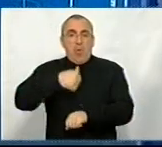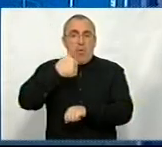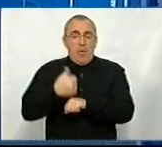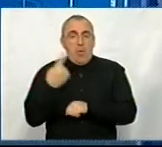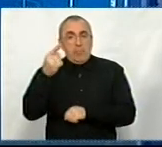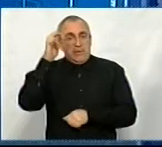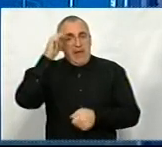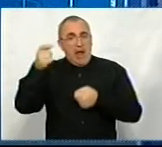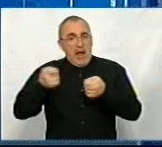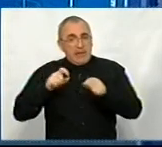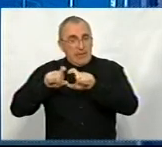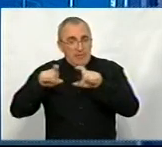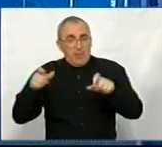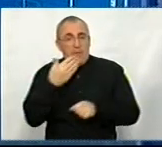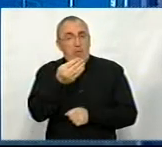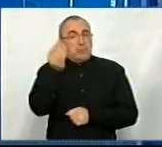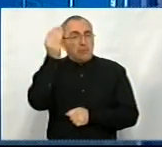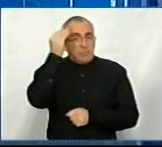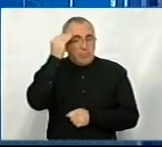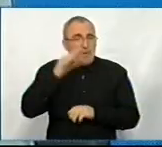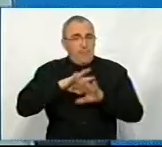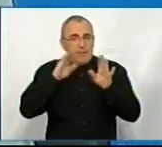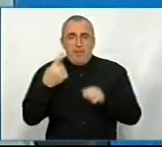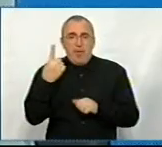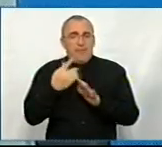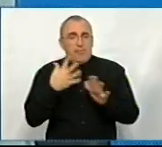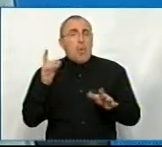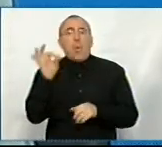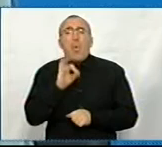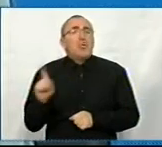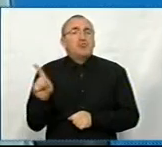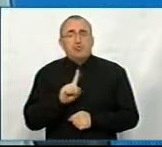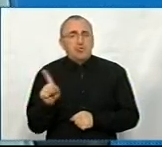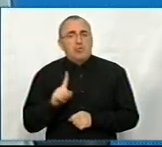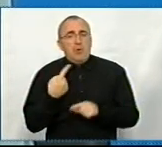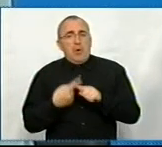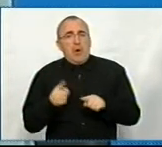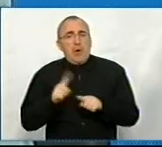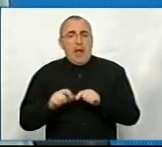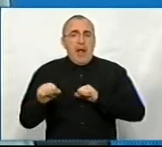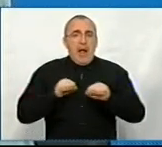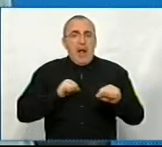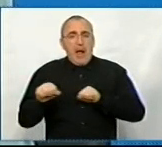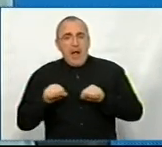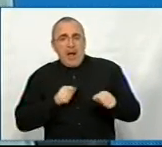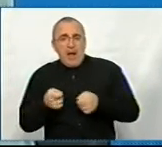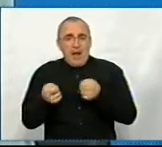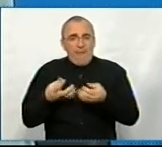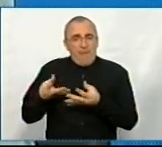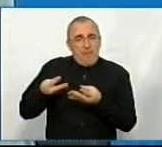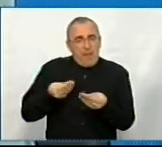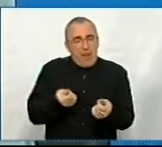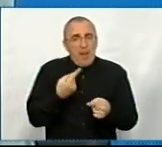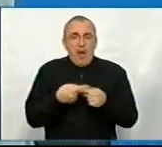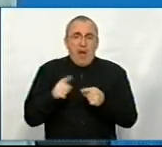облдержадміністрації, на вашу думку, вона взагалі в першу чергу про що? Це про адміністративні важелі впливи